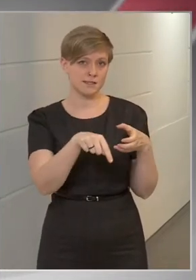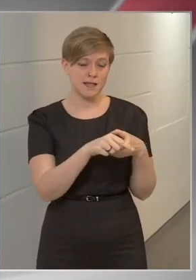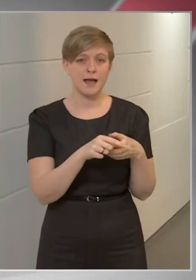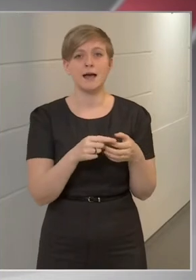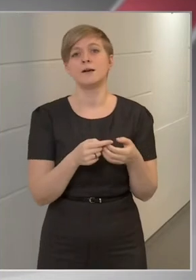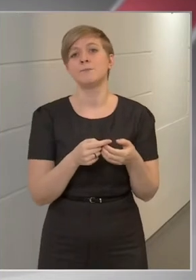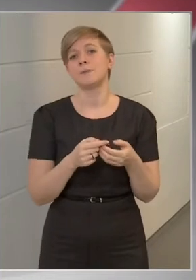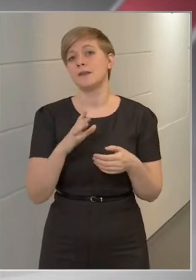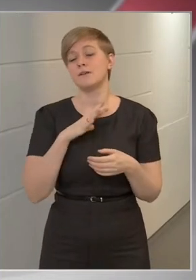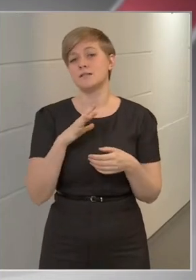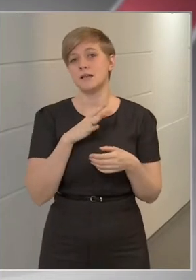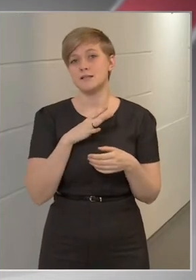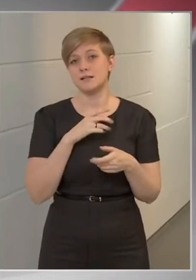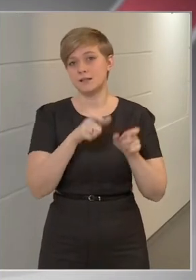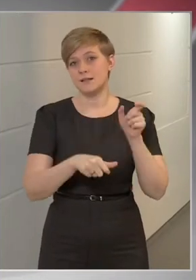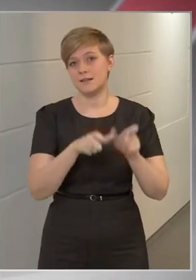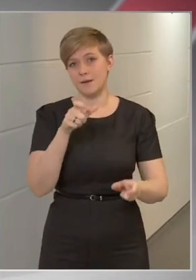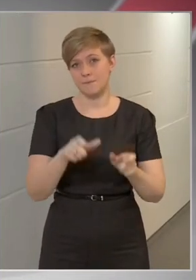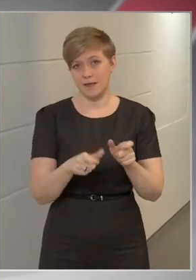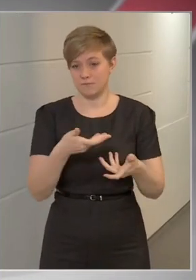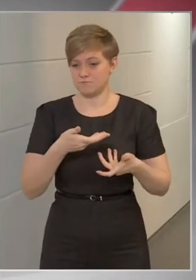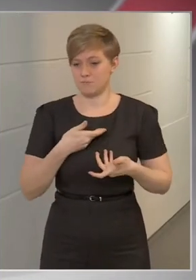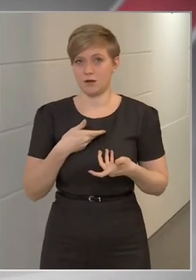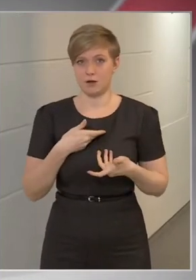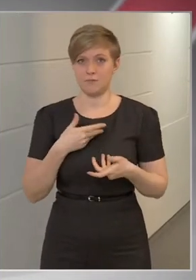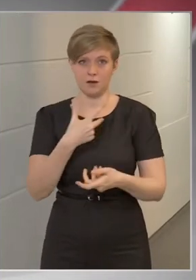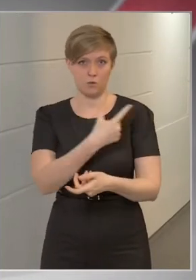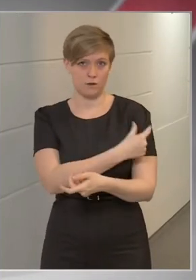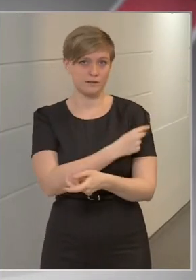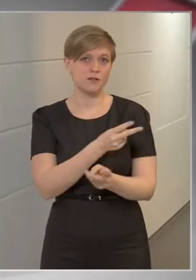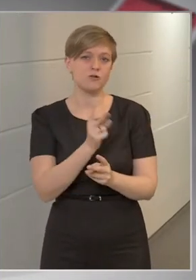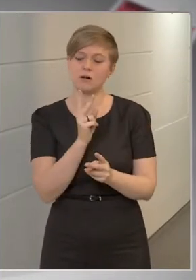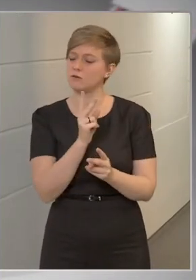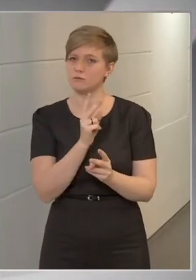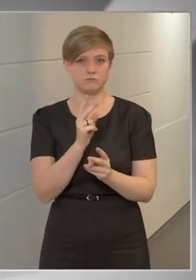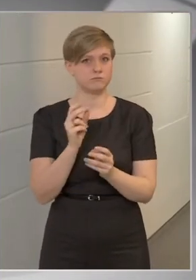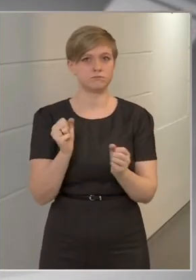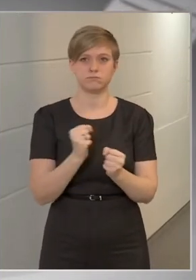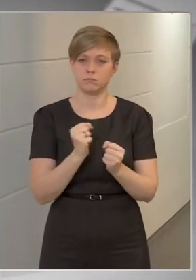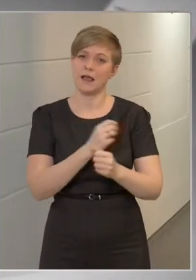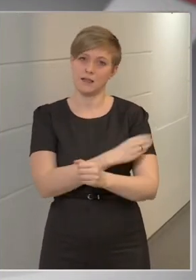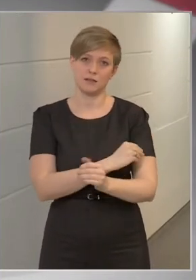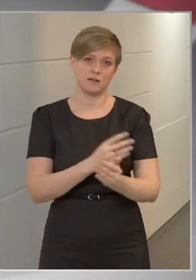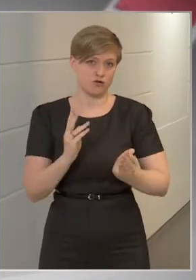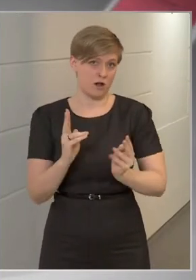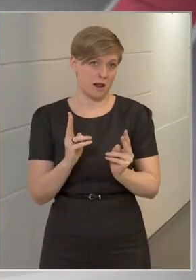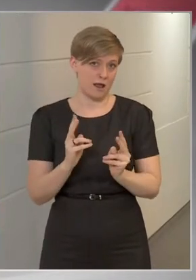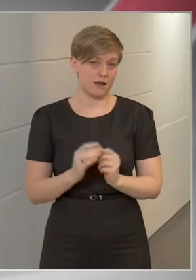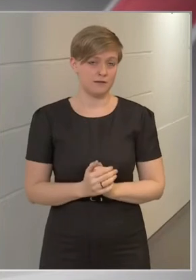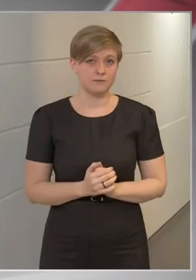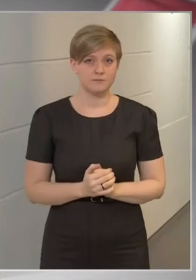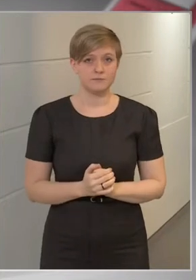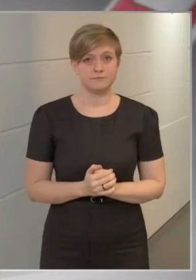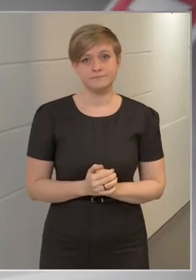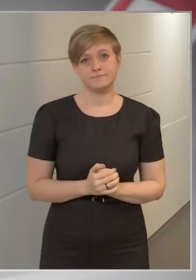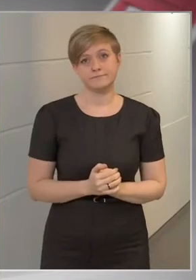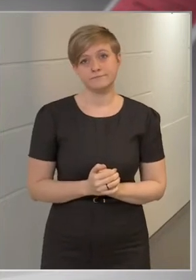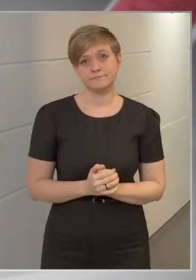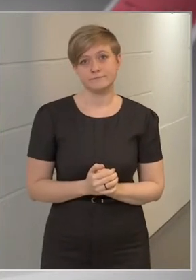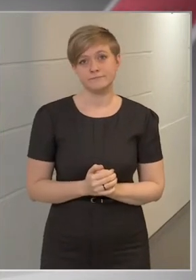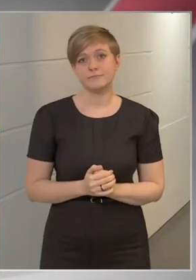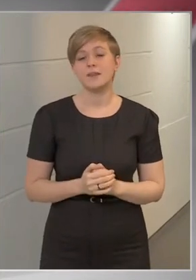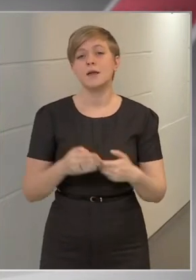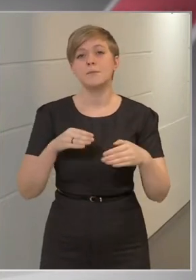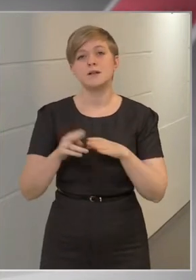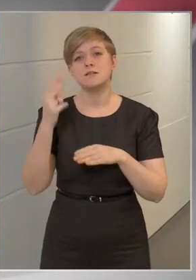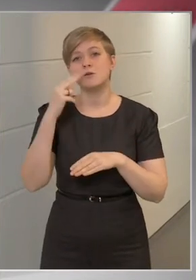illetve a veszélyeztetett személyek megkapják az oltást, akkor radikális enyhítése van lehetőség. Miniszter úr,